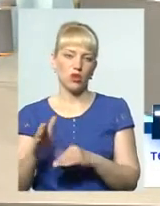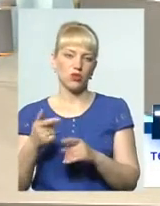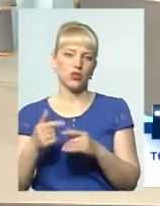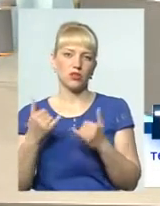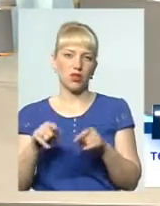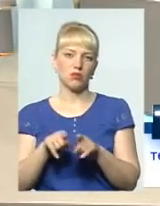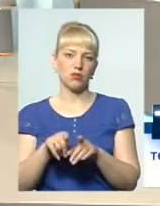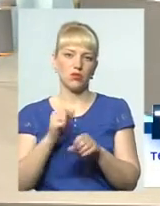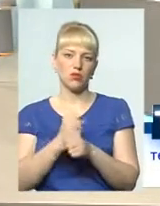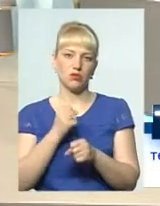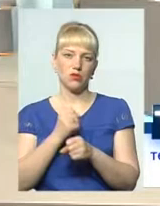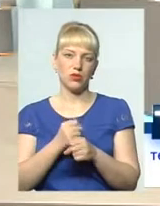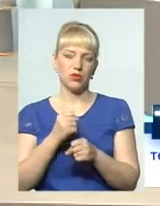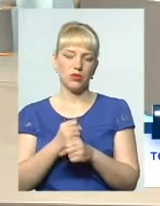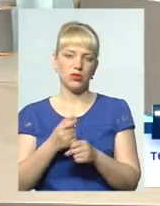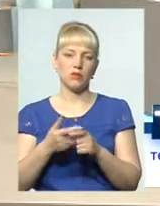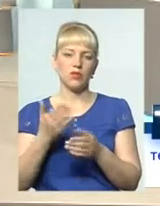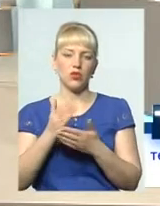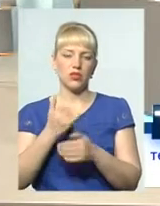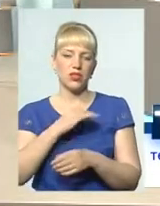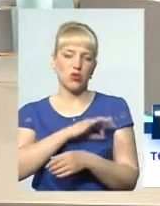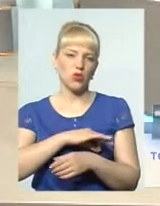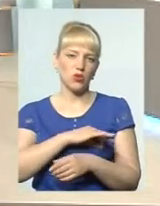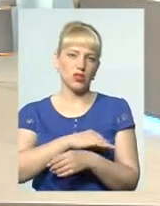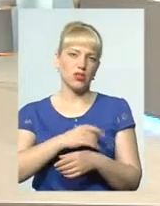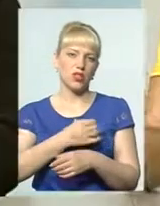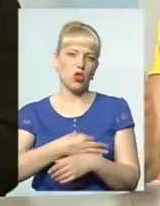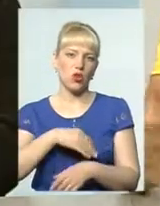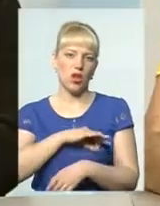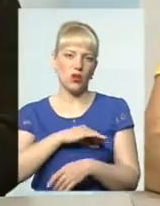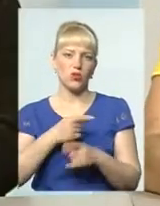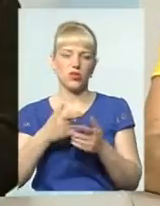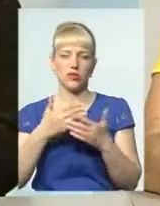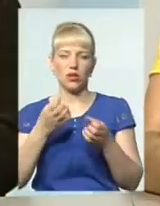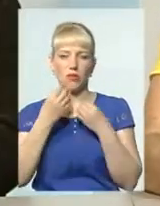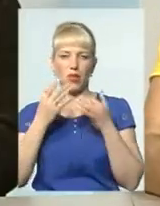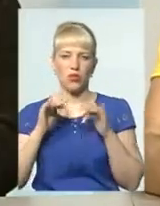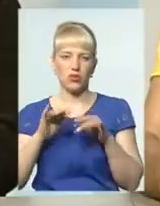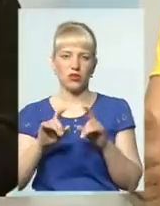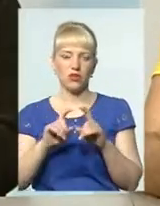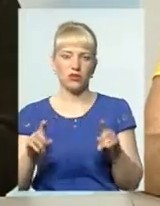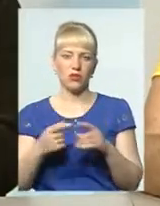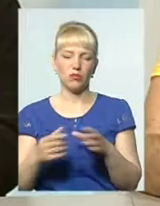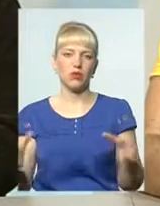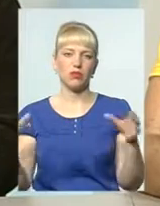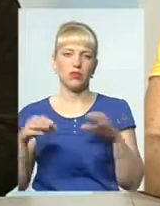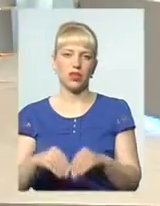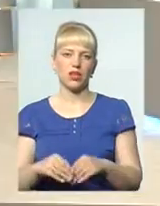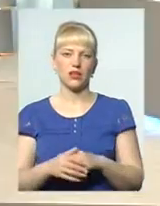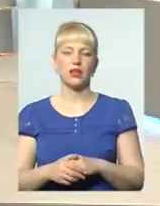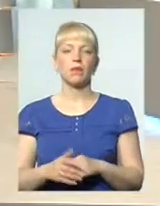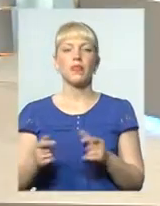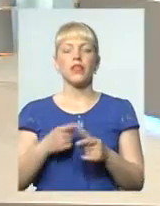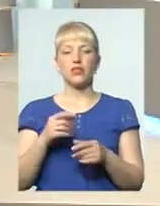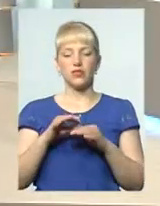ми працюємо, працюємо, з нами працюють і юристи, і нотаріуси, другі благодійні фонди. Ми об'єднались, тому ми об'єднані. Чи ви дете далі?